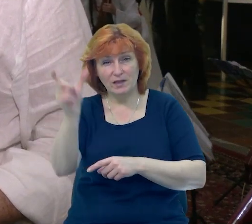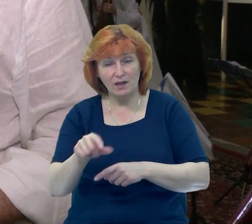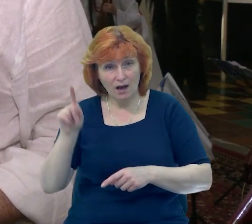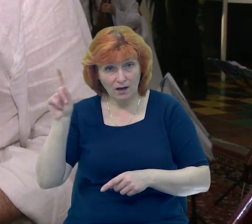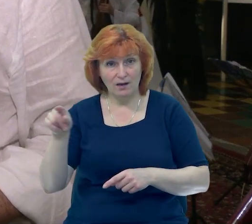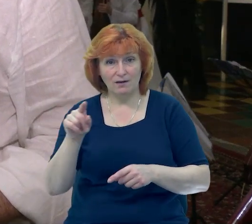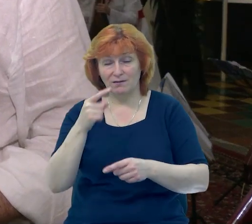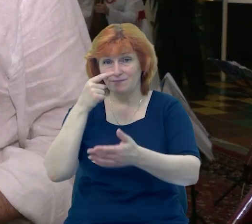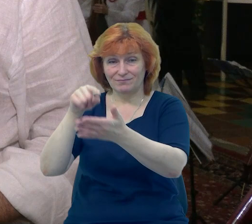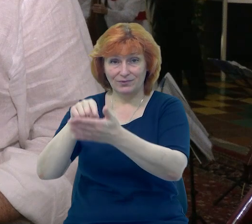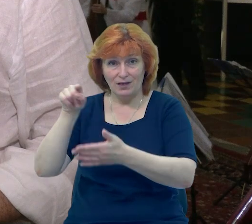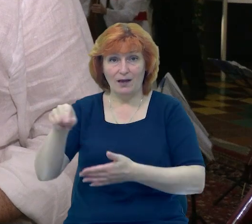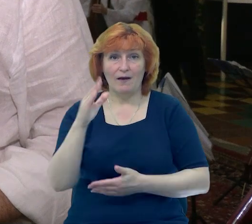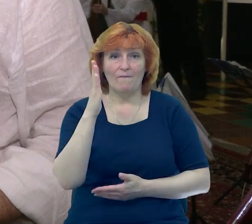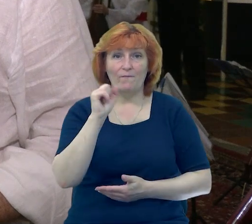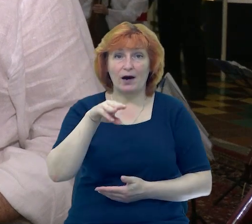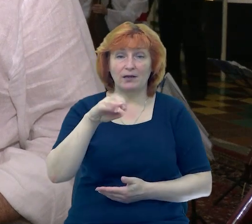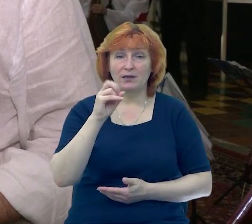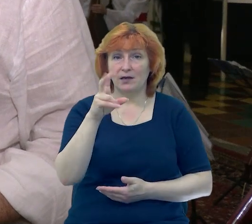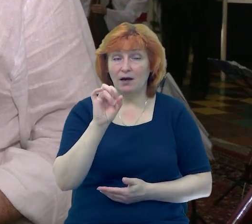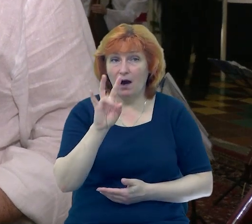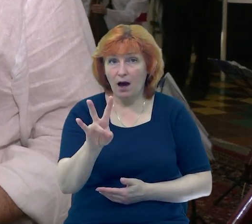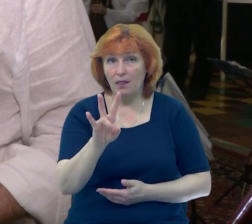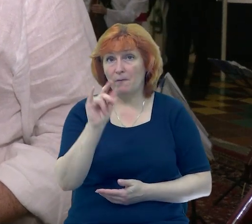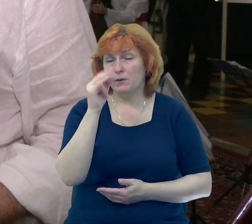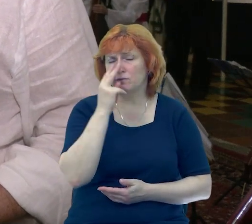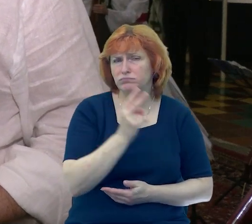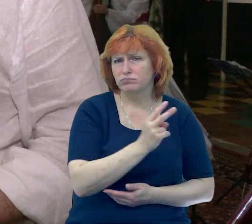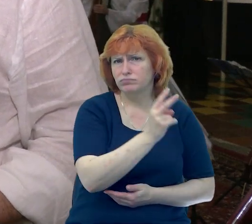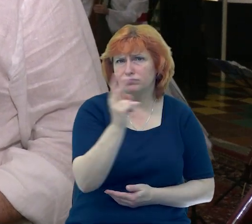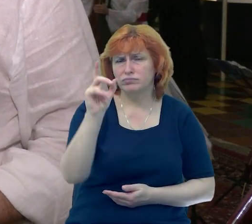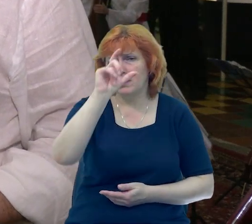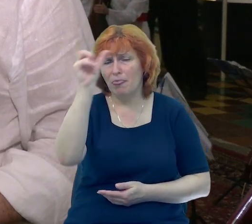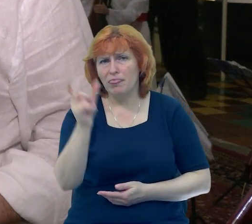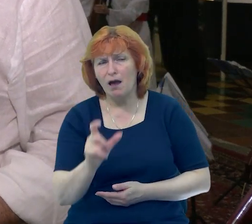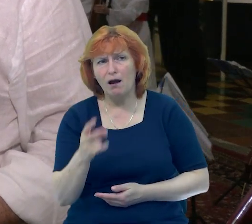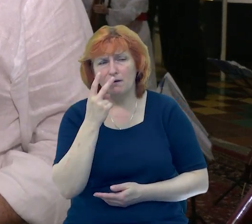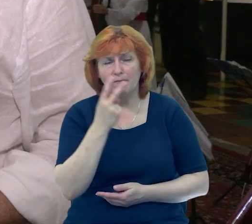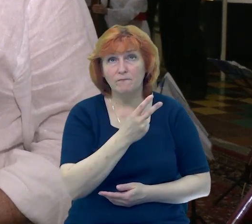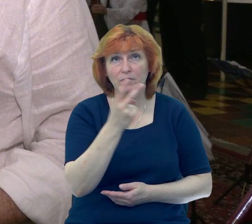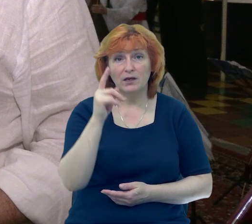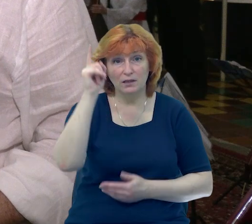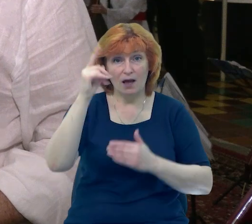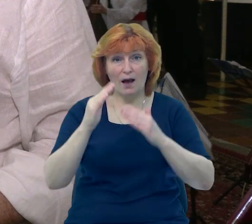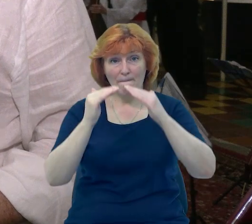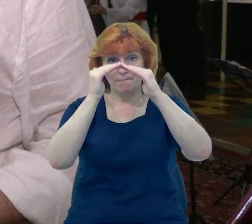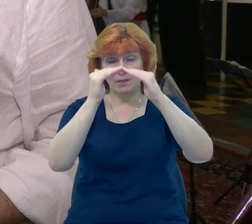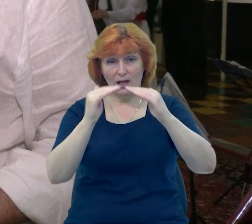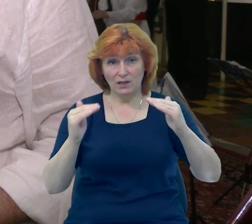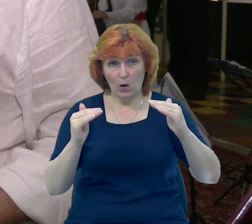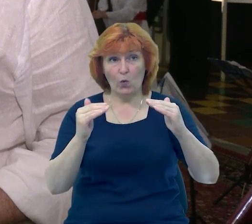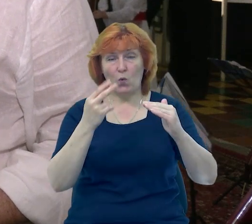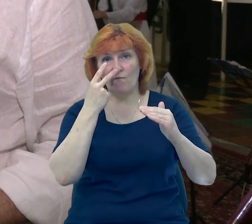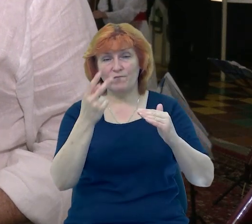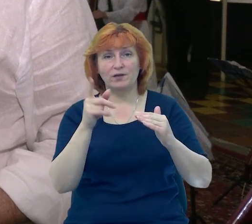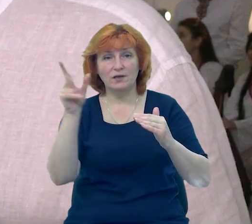по сходах собору Святого Петра, з подовом для себе знайшли на даху сувенірну лавку,